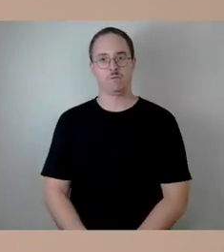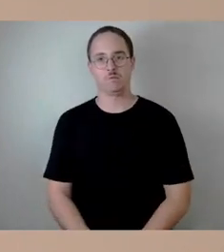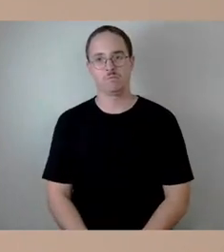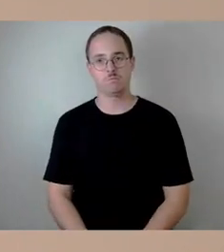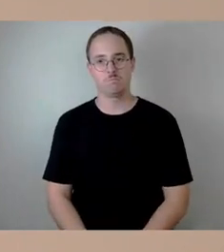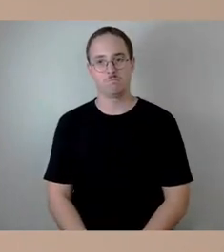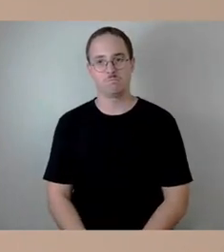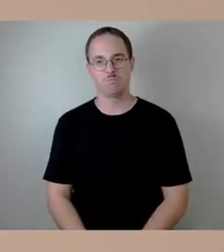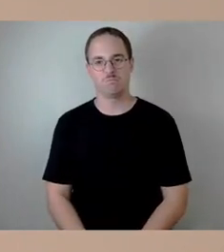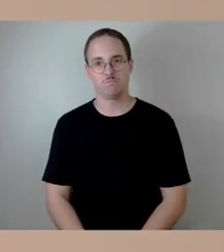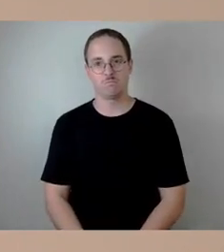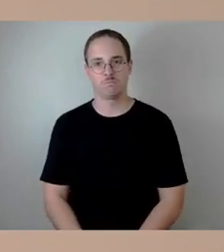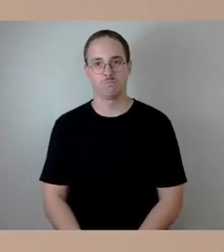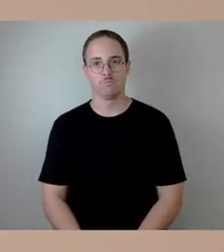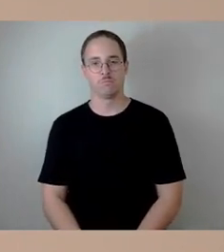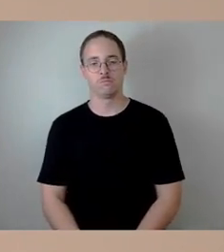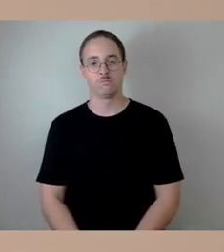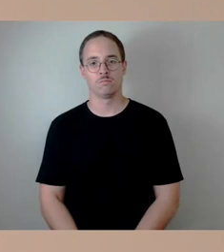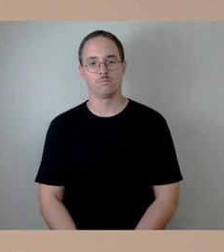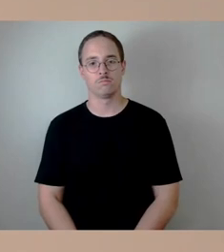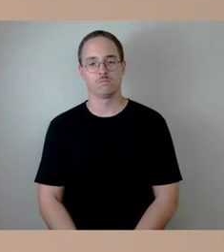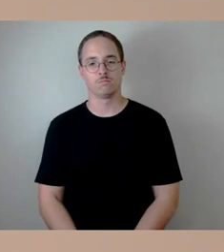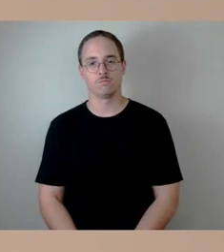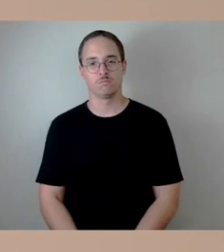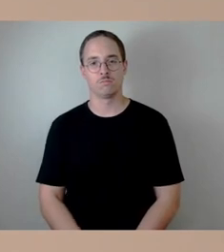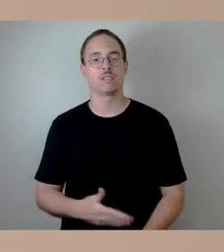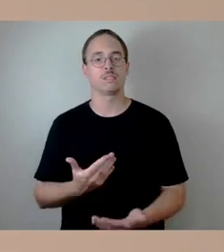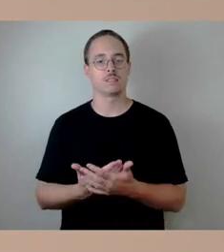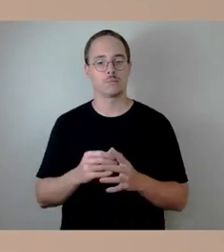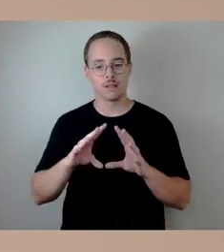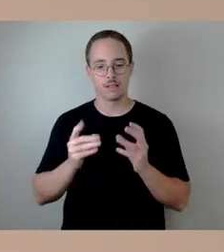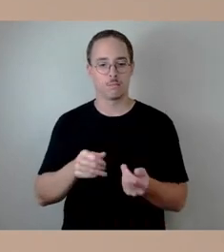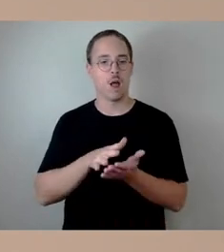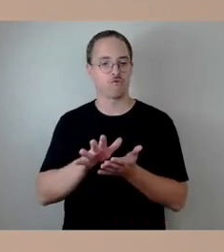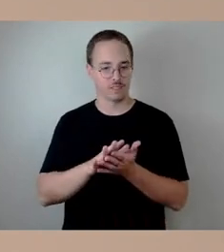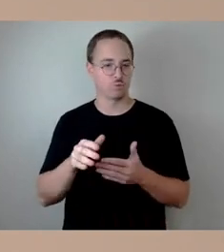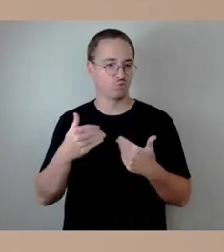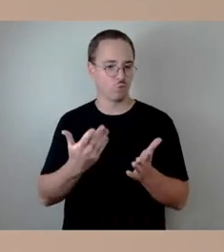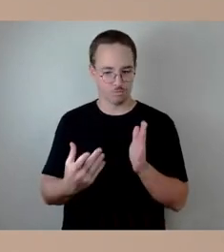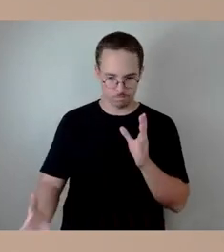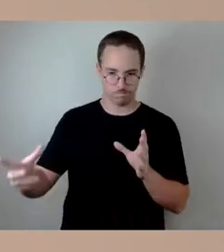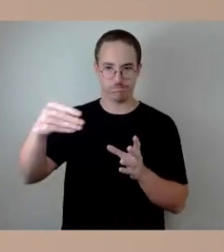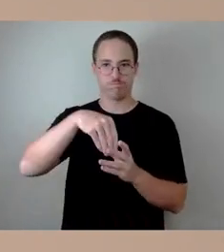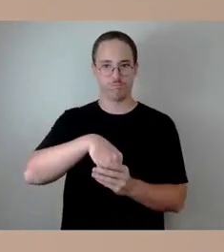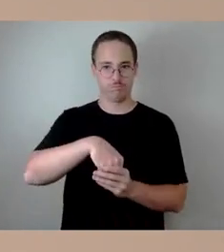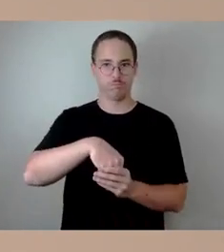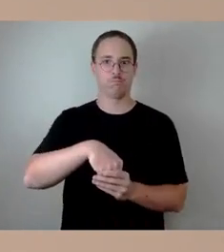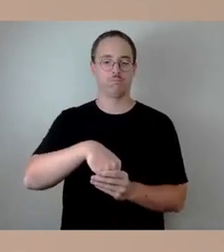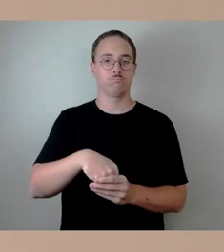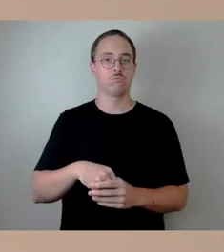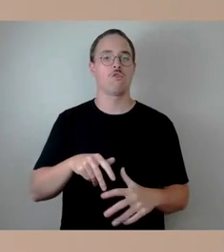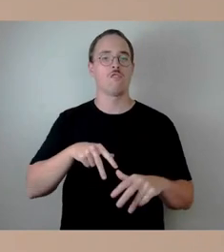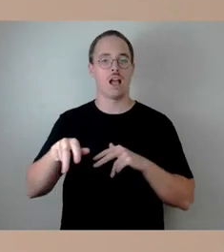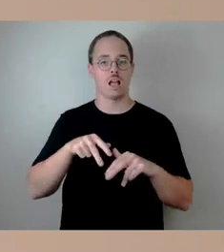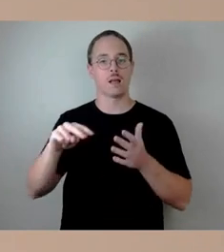bei der Gesamtauswertung natürlich ein Gegenstand sein und die Verkehrsplaner werden dann auch entsprechende